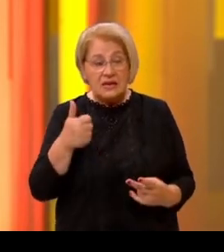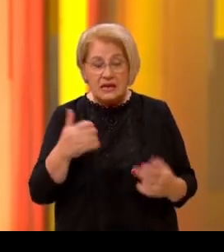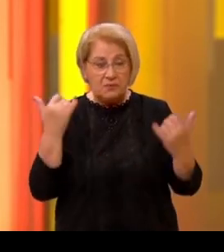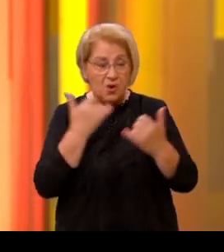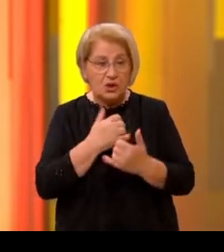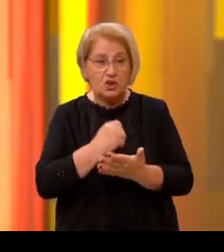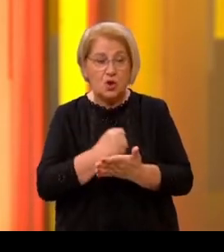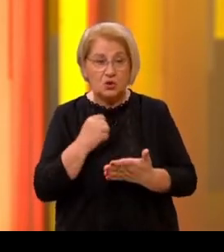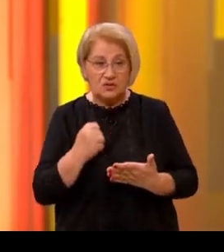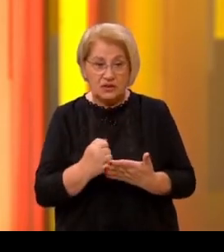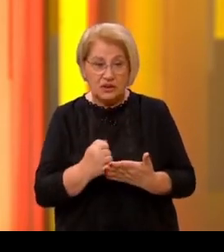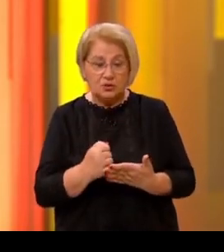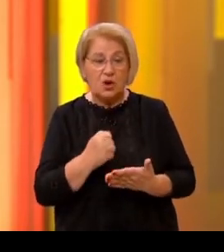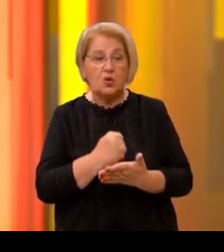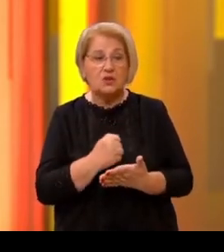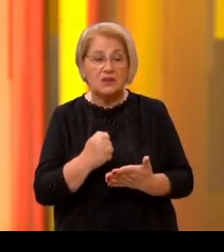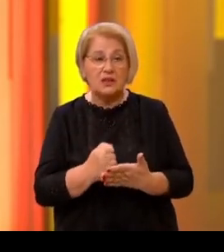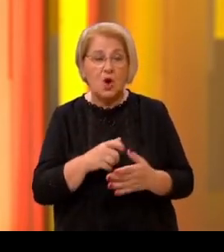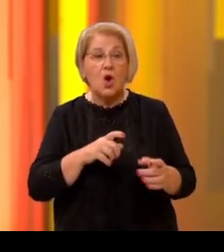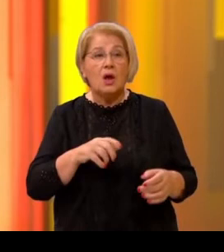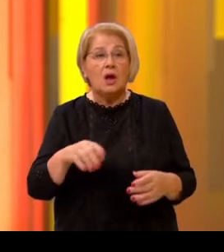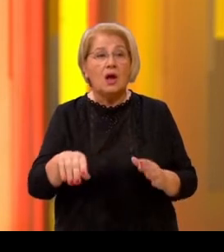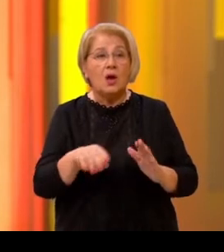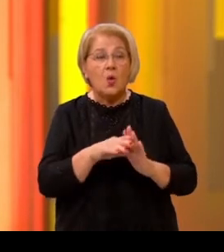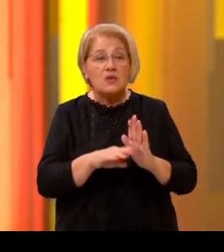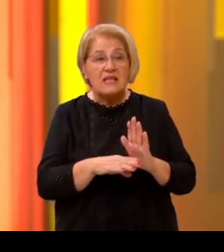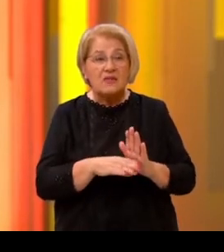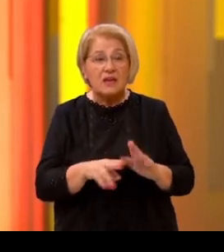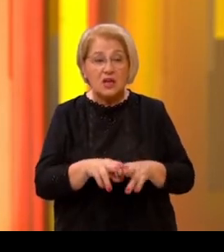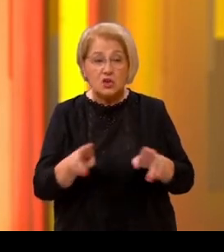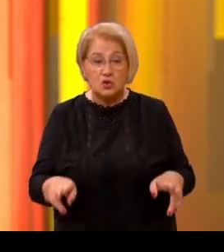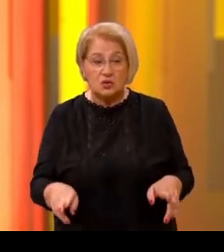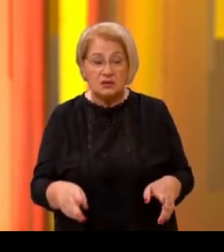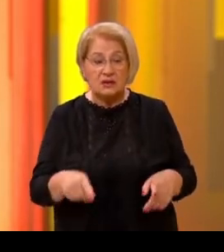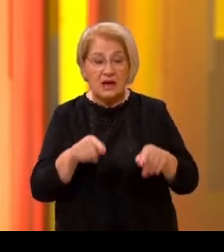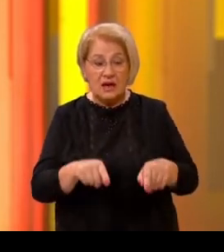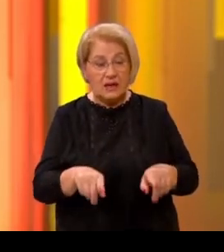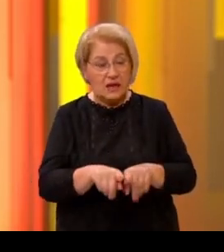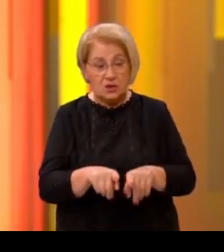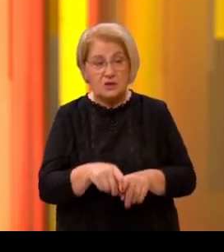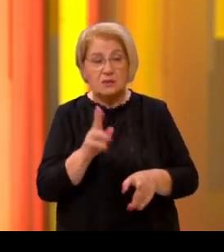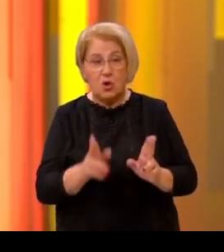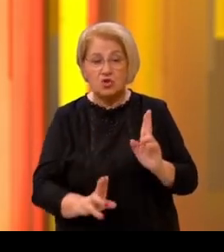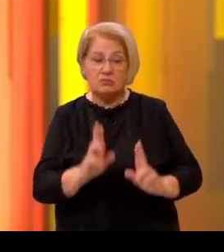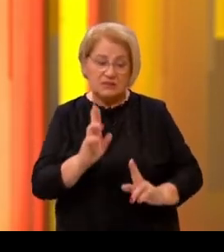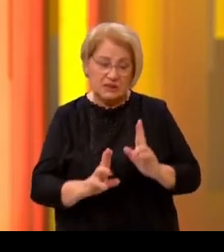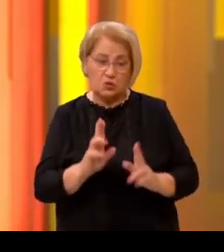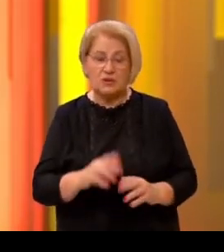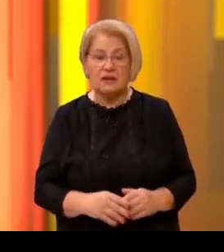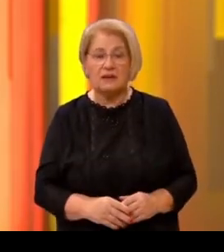utvrđena, a to je utvrdio Ustavni sud. Ali bit će to još prilike da to isto razmotrimo i